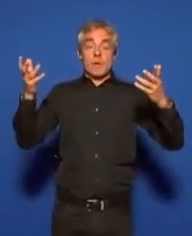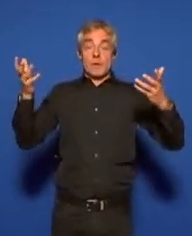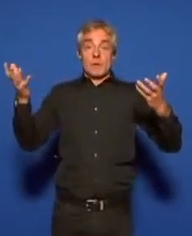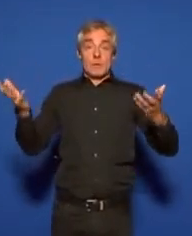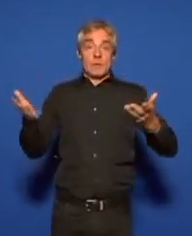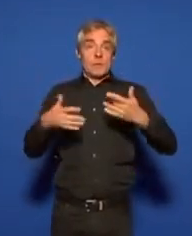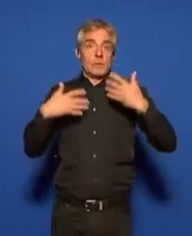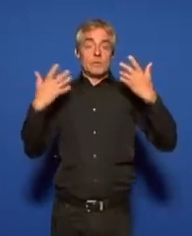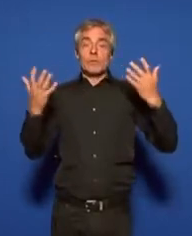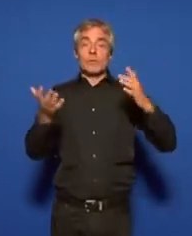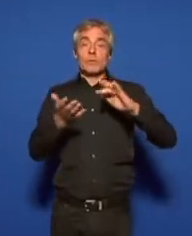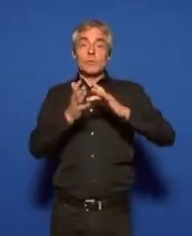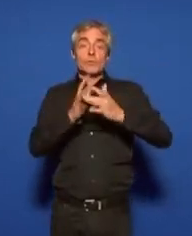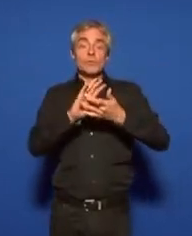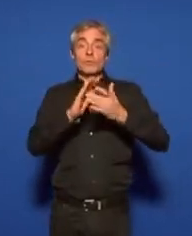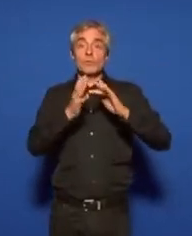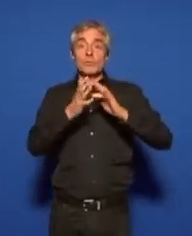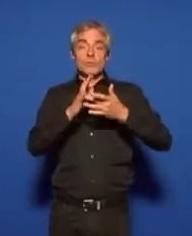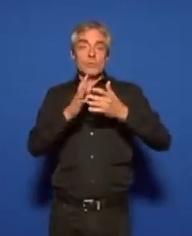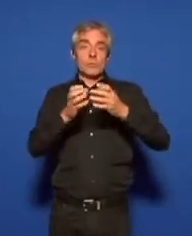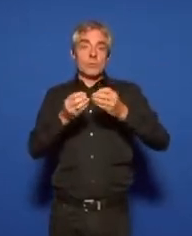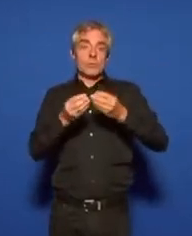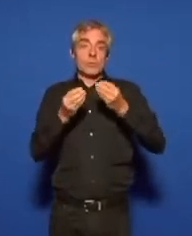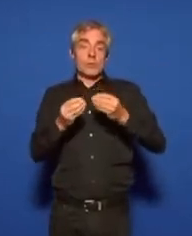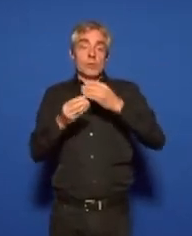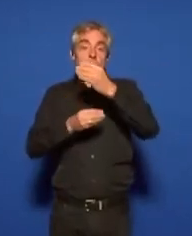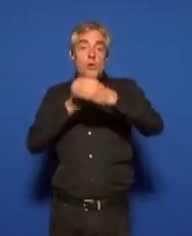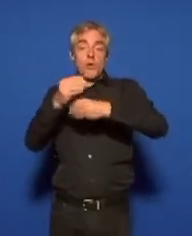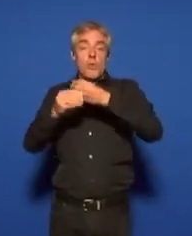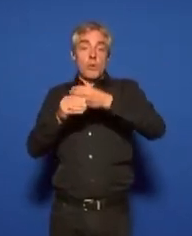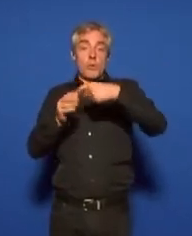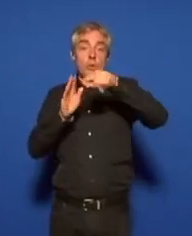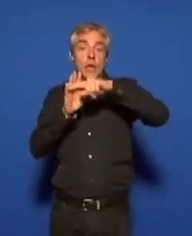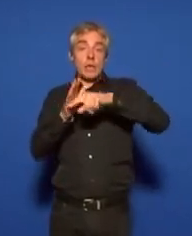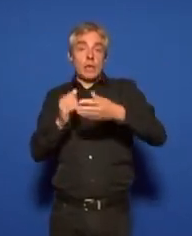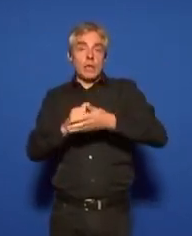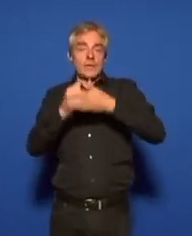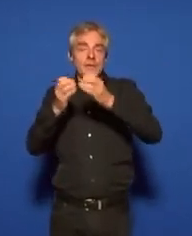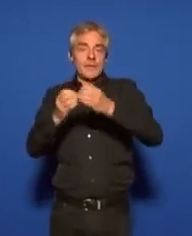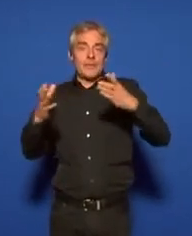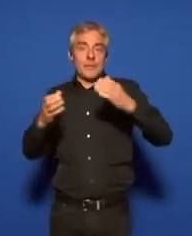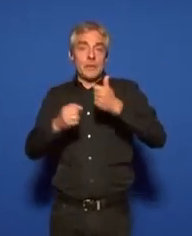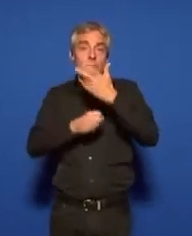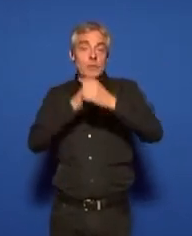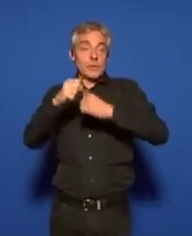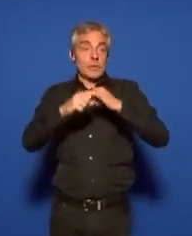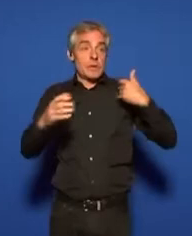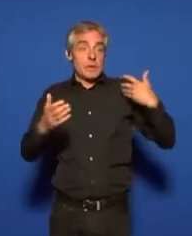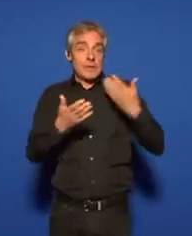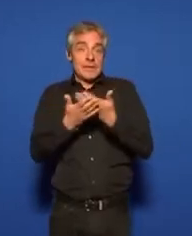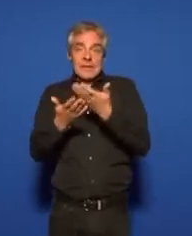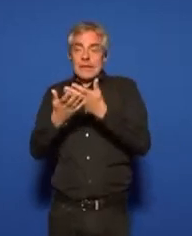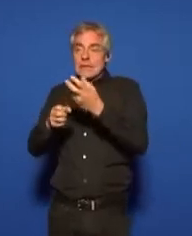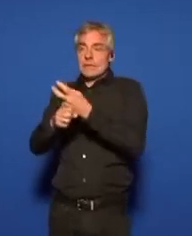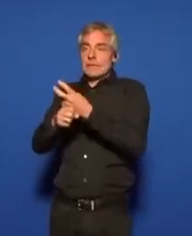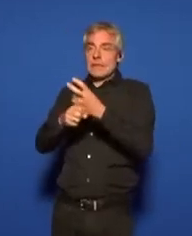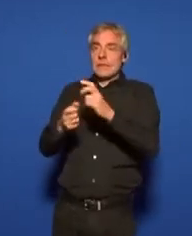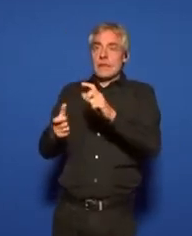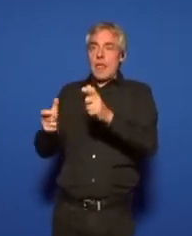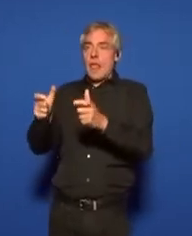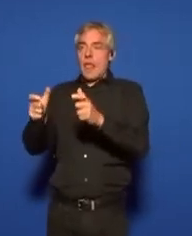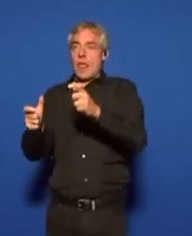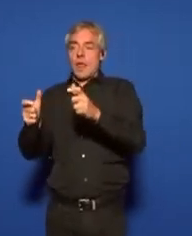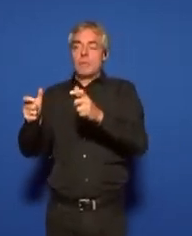qui a fait le développement du monde depuis des années et depuis des décennies.